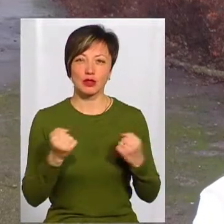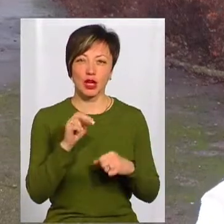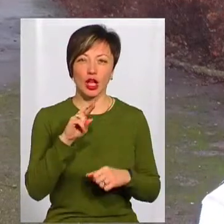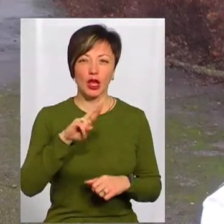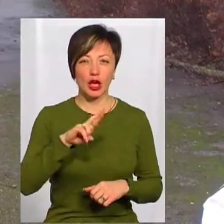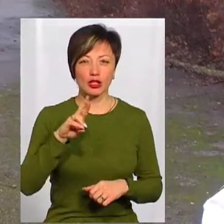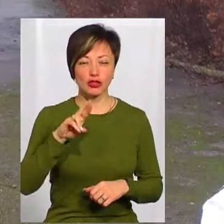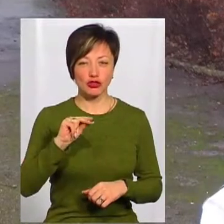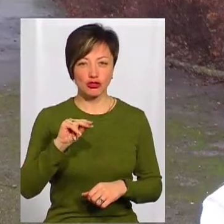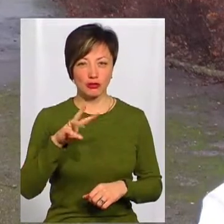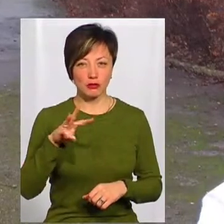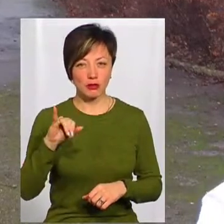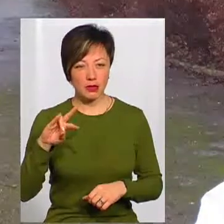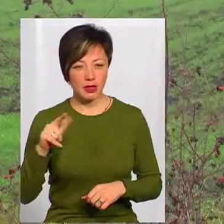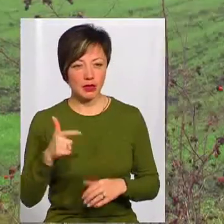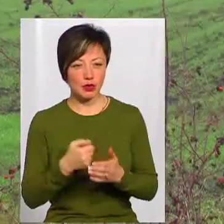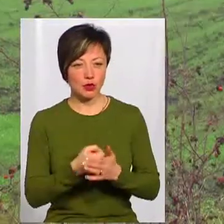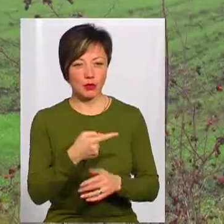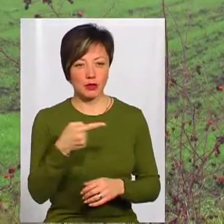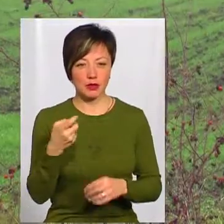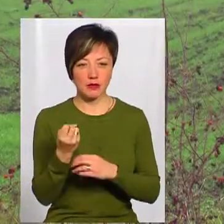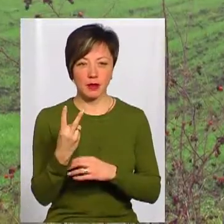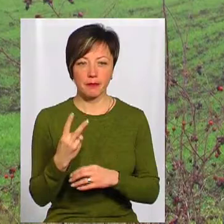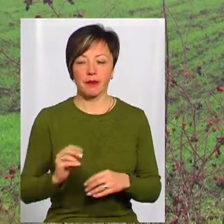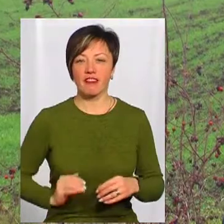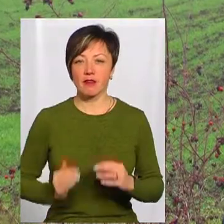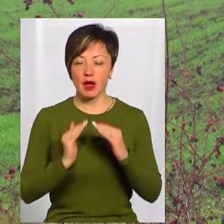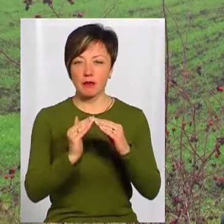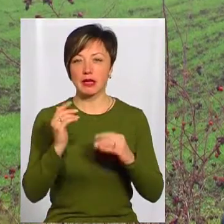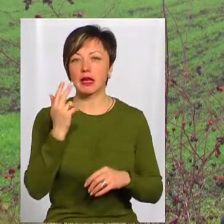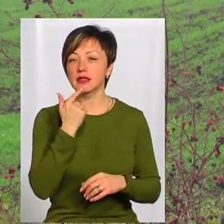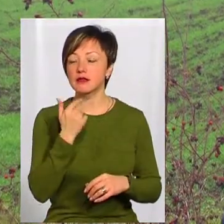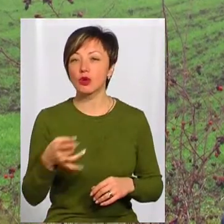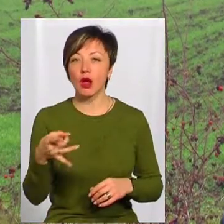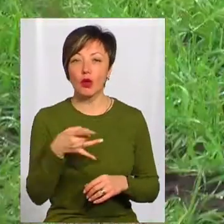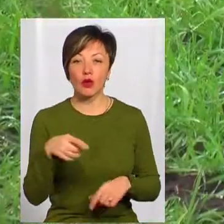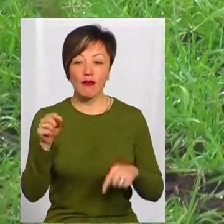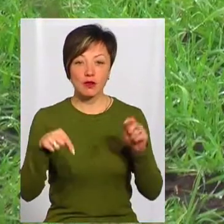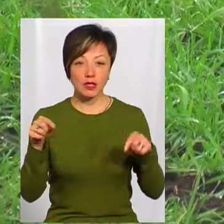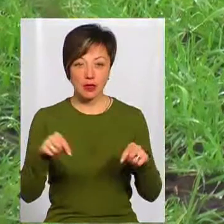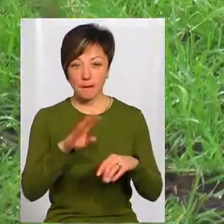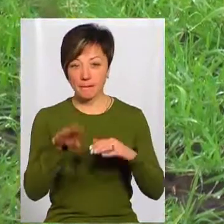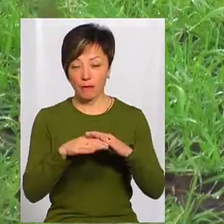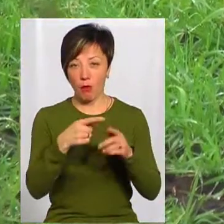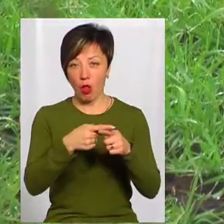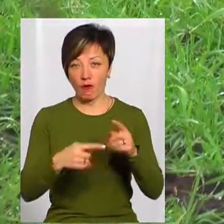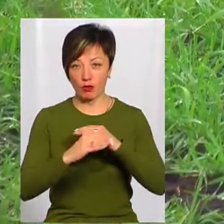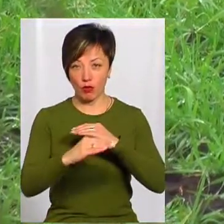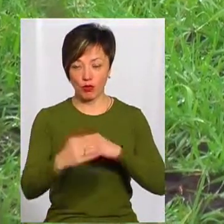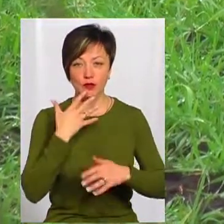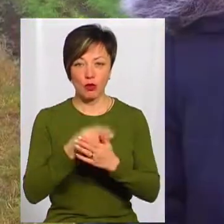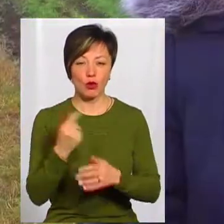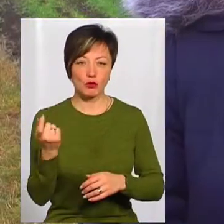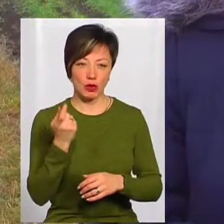ячмінь, він може до 12 градусів. Фермер з Карсилівського району Віктор Китайчук восени відвів під озиму пшеницю половину площ свого